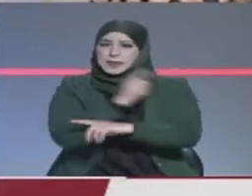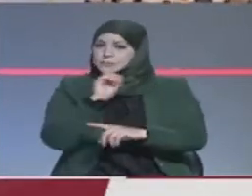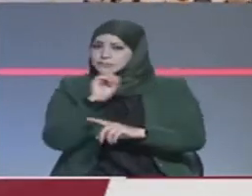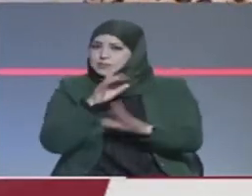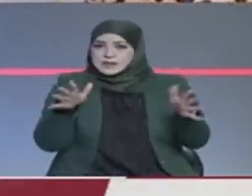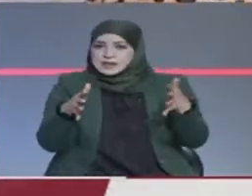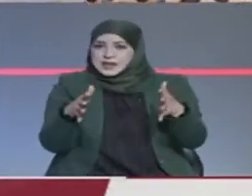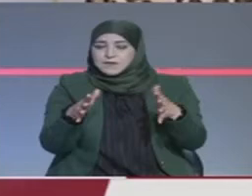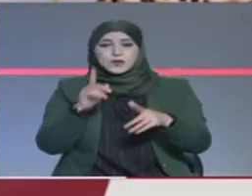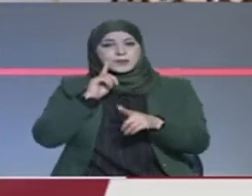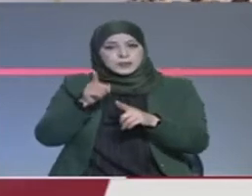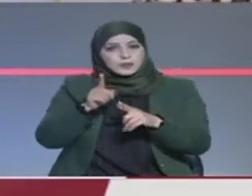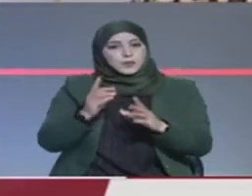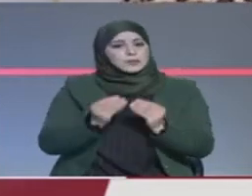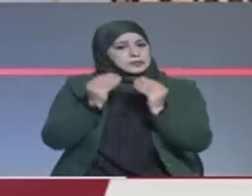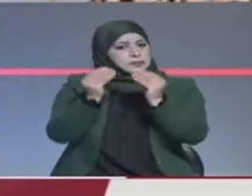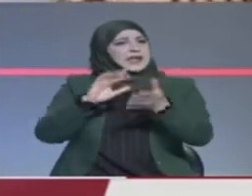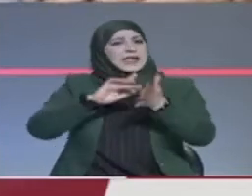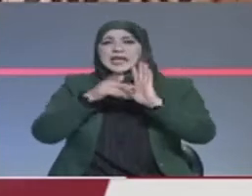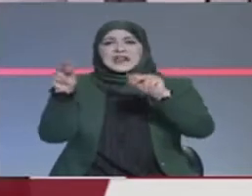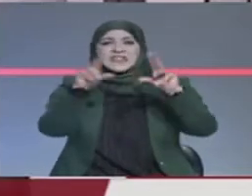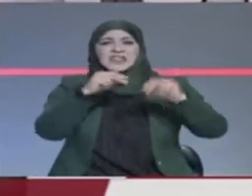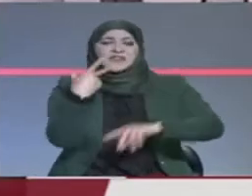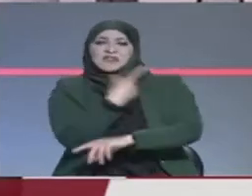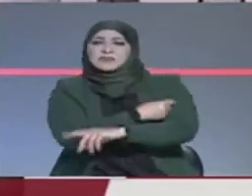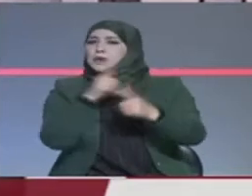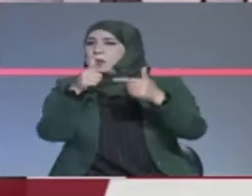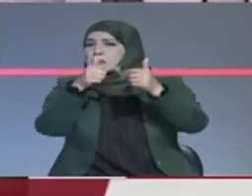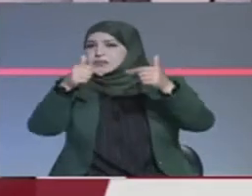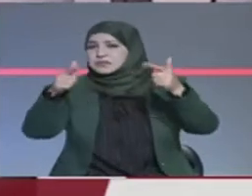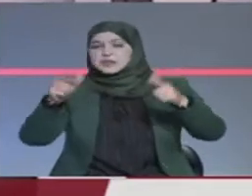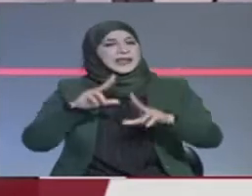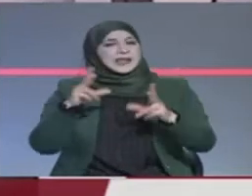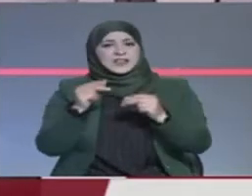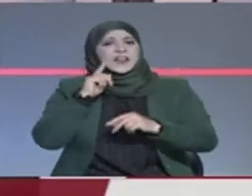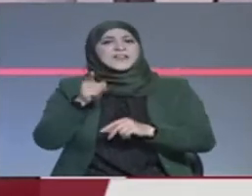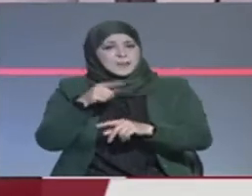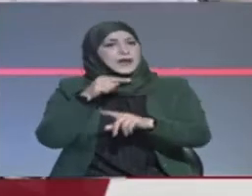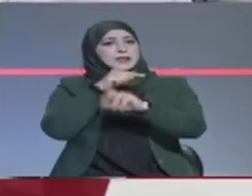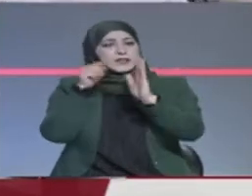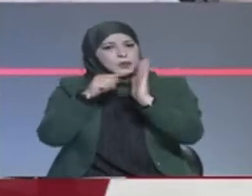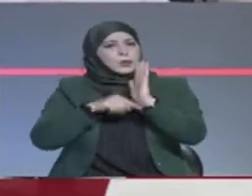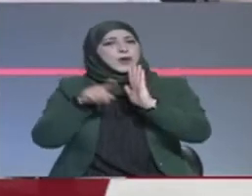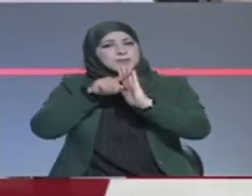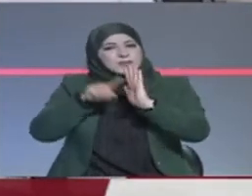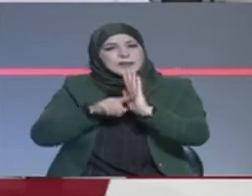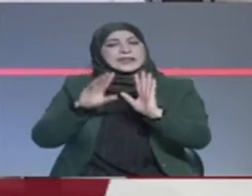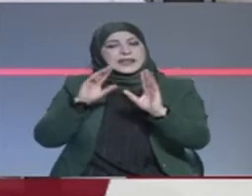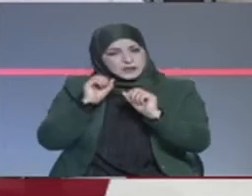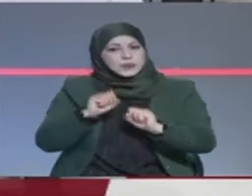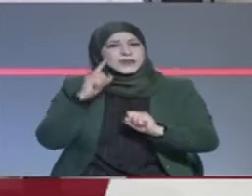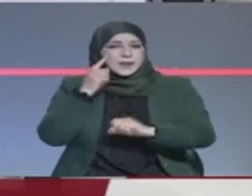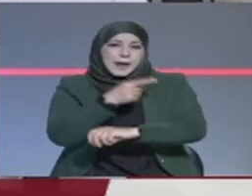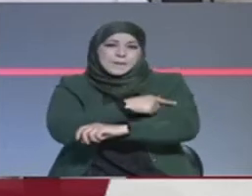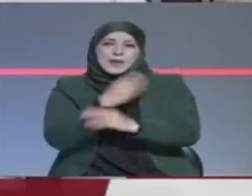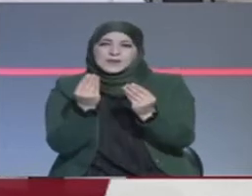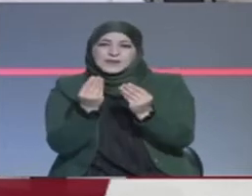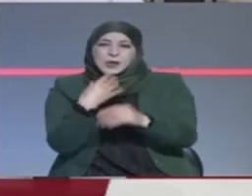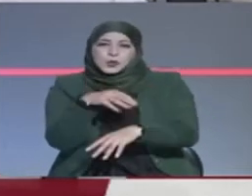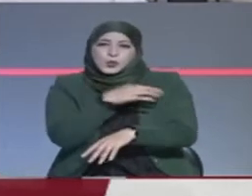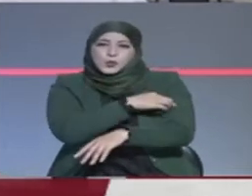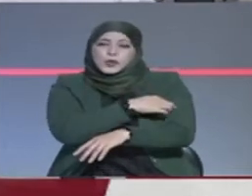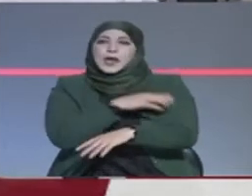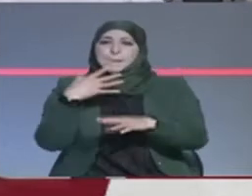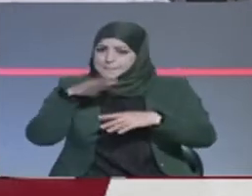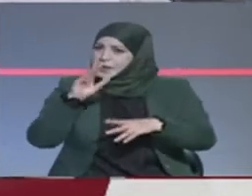فهو كبق الأدوية وأنواع التلقيح الأخرى له أثار جانبية وتتمثل في أوجاع في موضع التلقيح وارتفاع